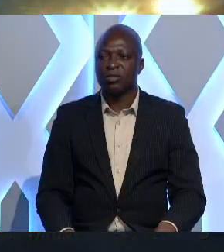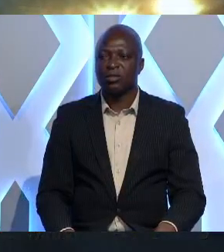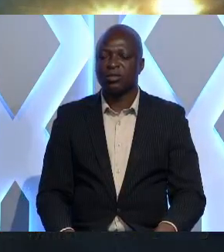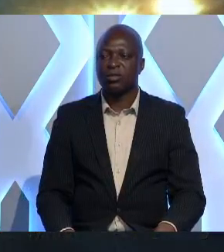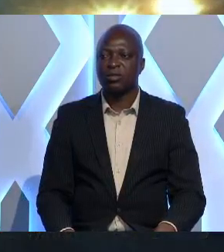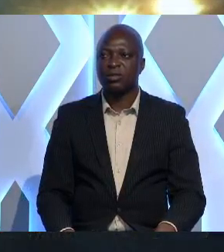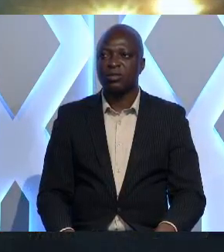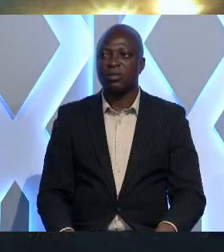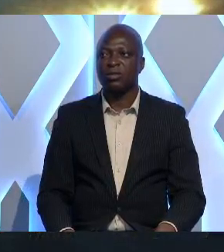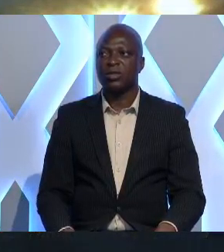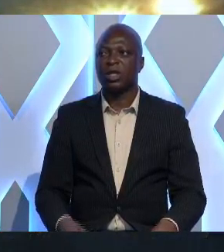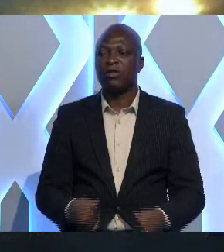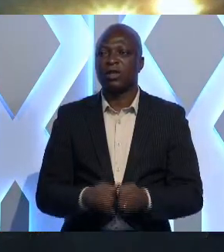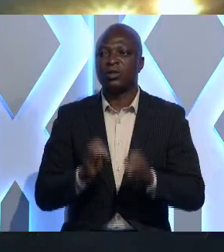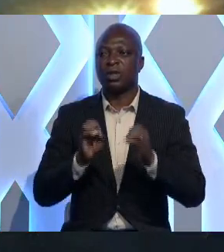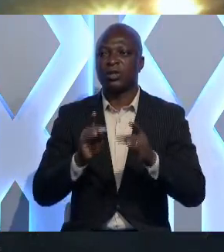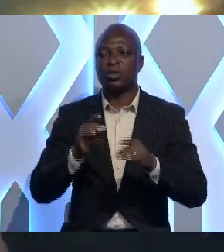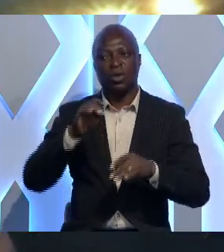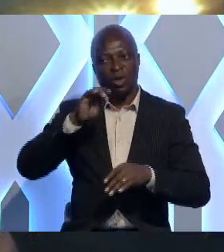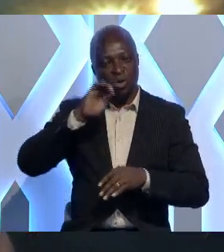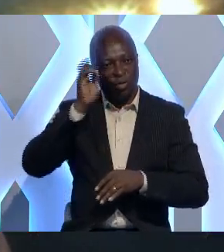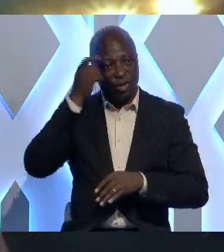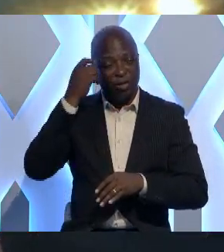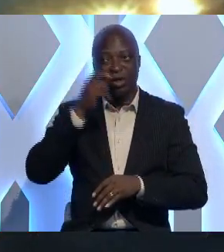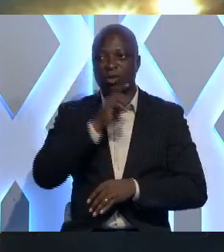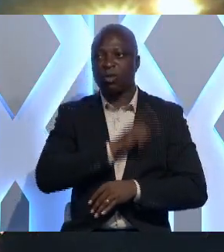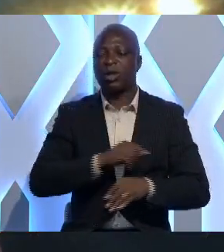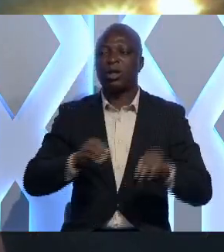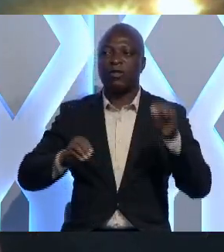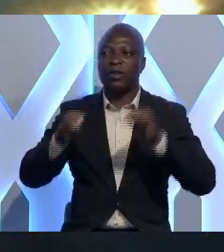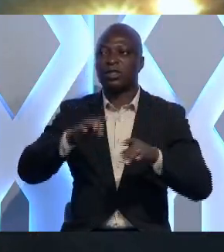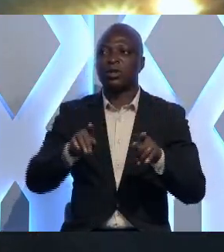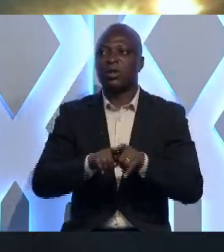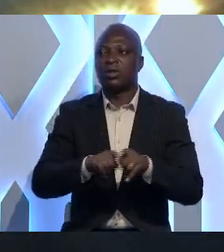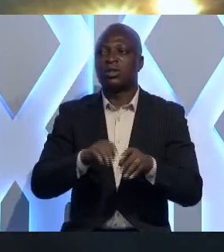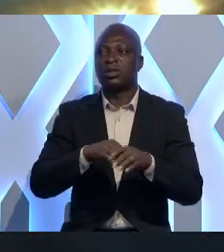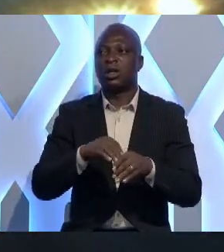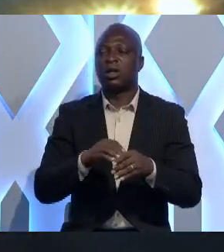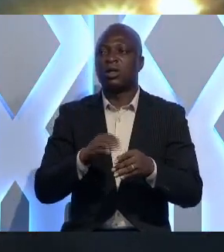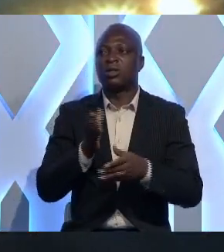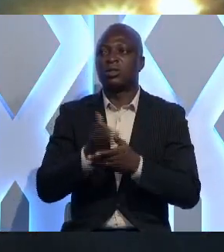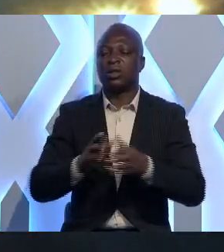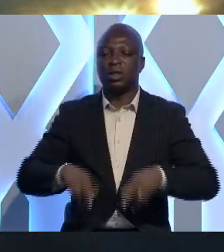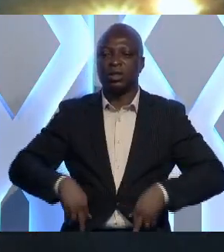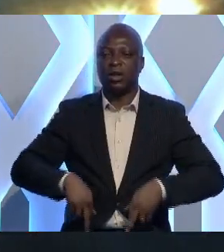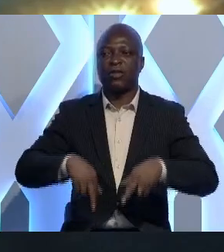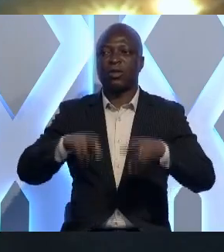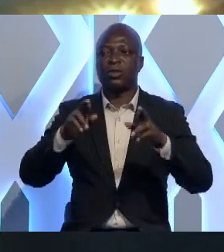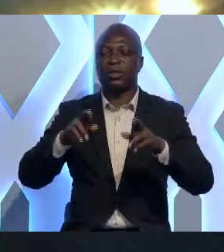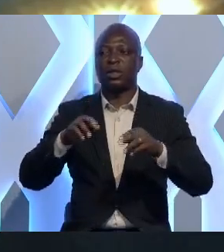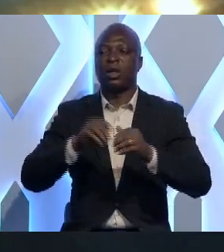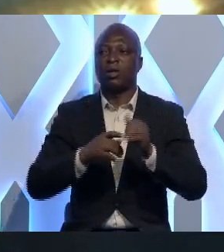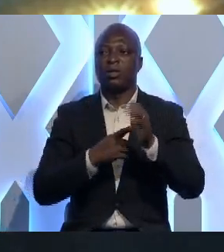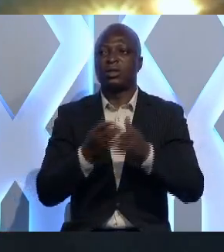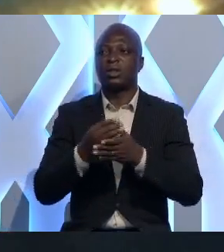Et à l'instar de l'éducation, le gouvernement togolet investit également dans le trafic routier. On témoigne les